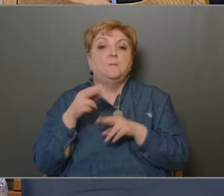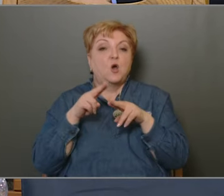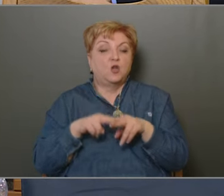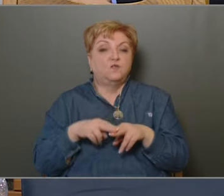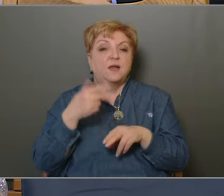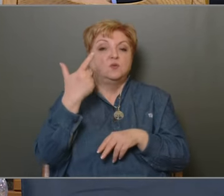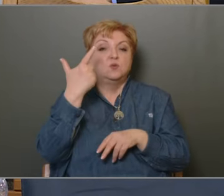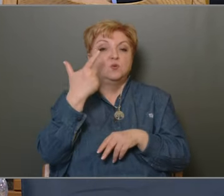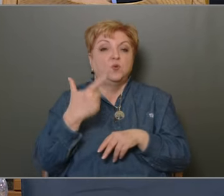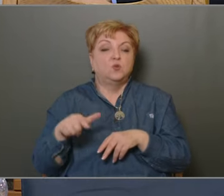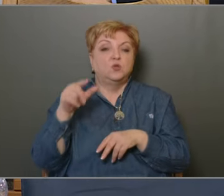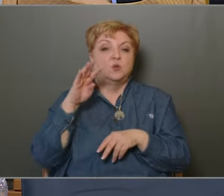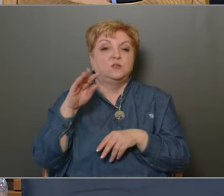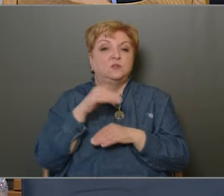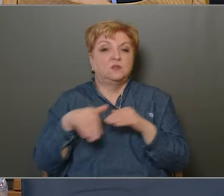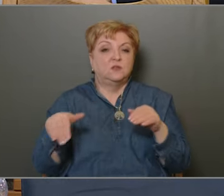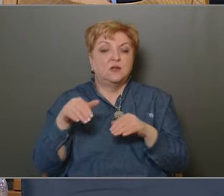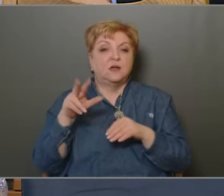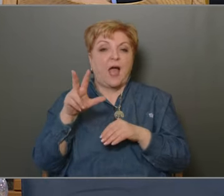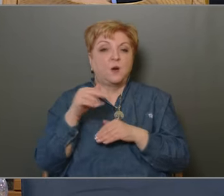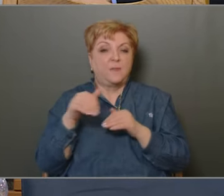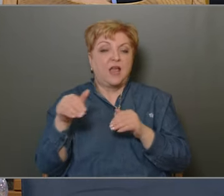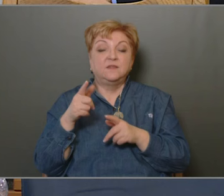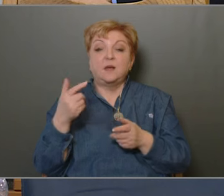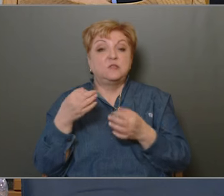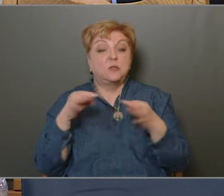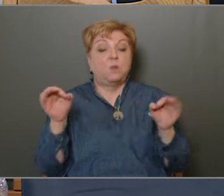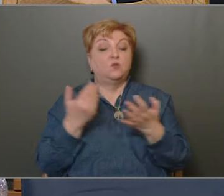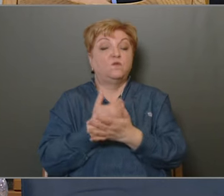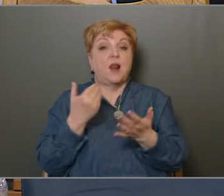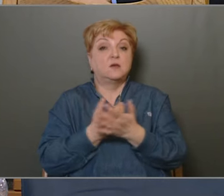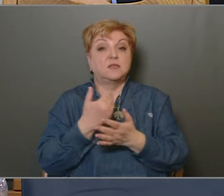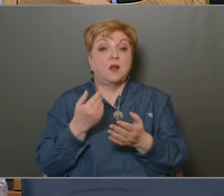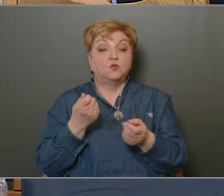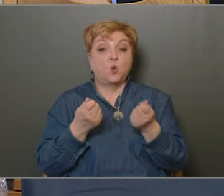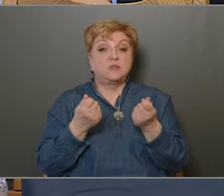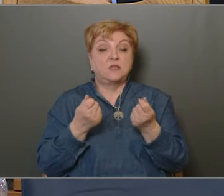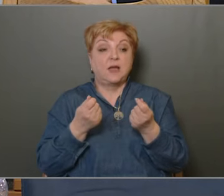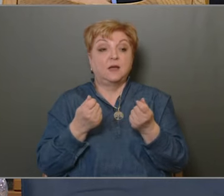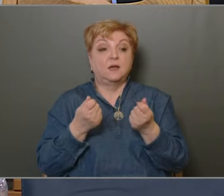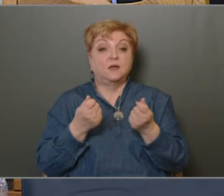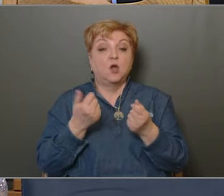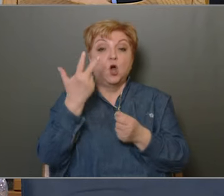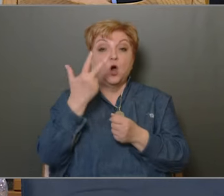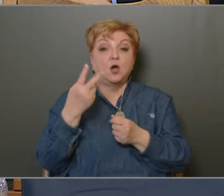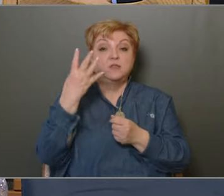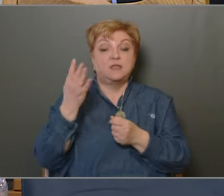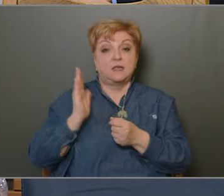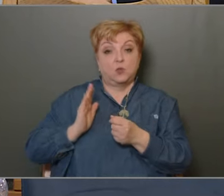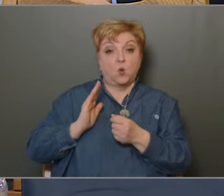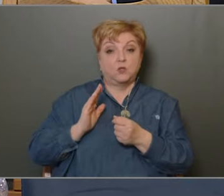forintos a maradvány, de ez nem egy szabadon felhasználható összeg. A 34. oldalon